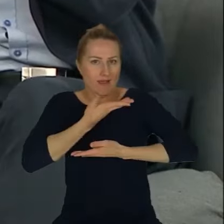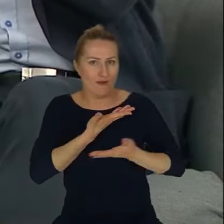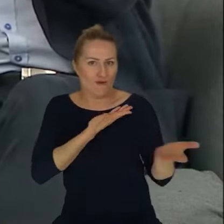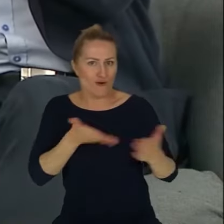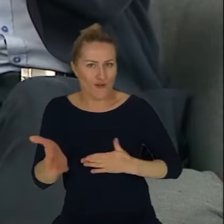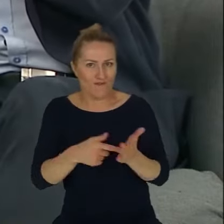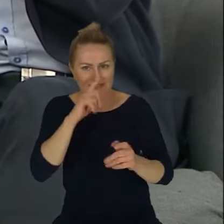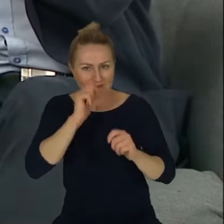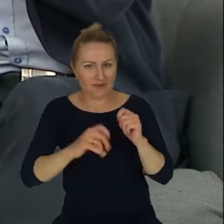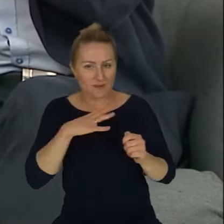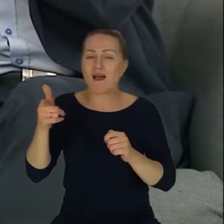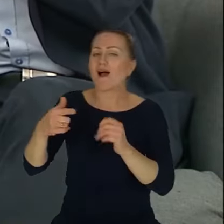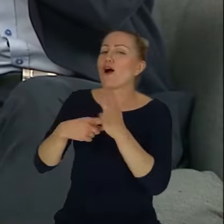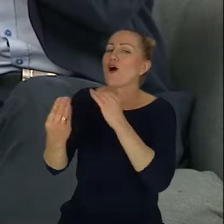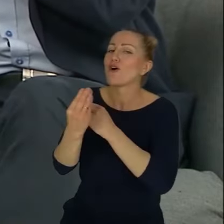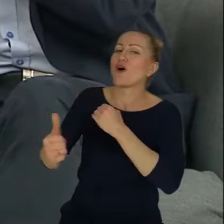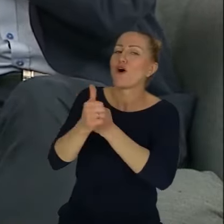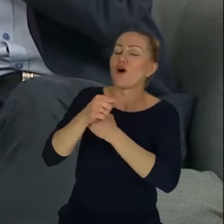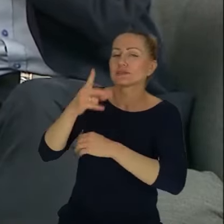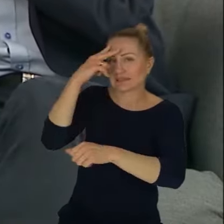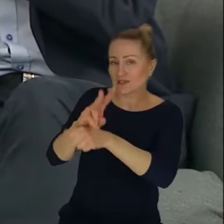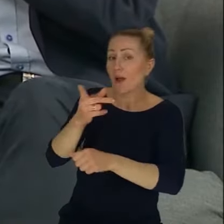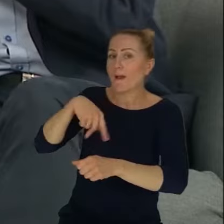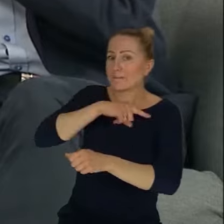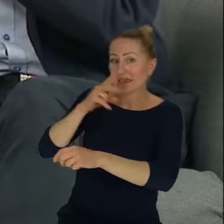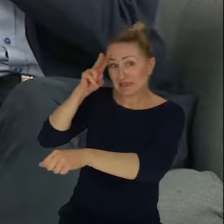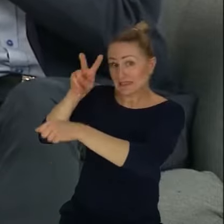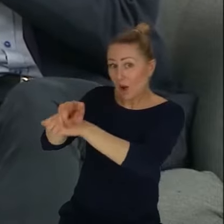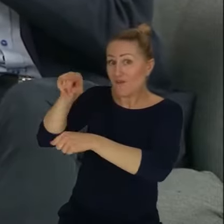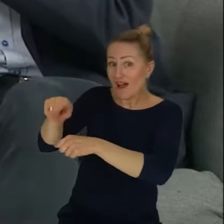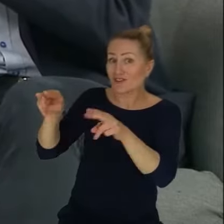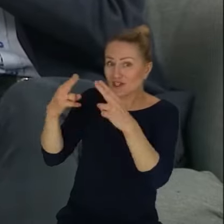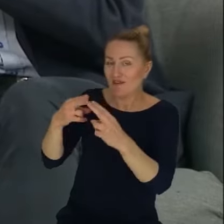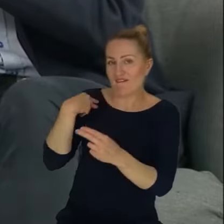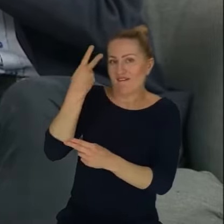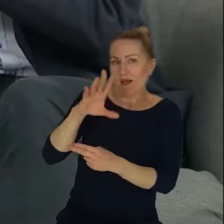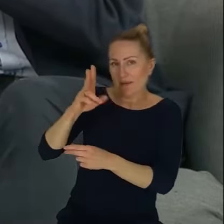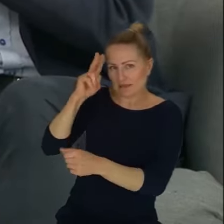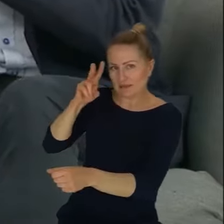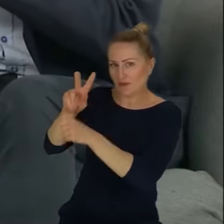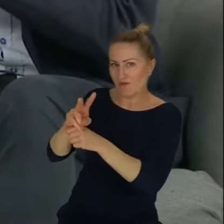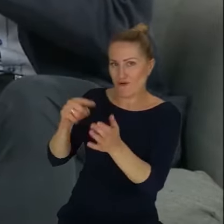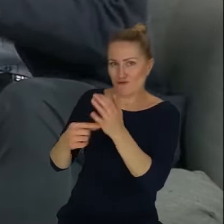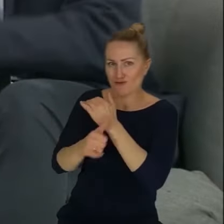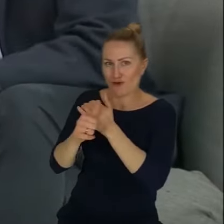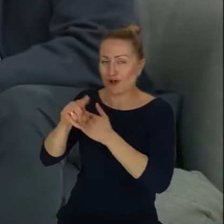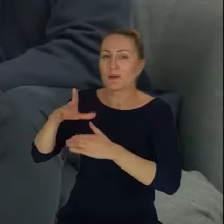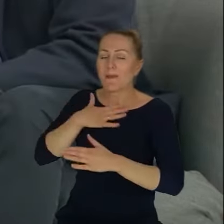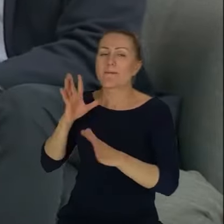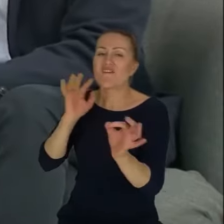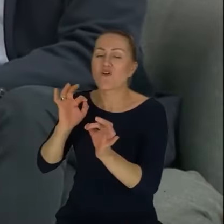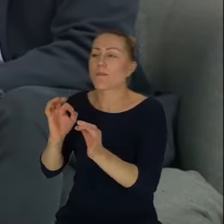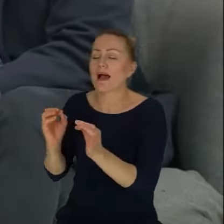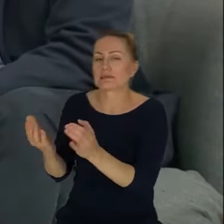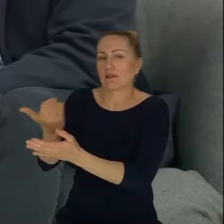zaufaniu, bo my tym dziennikarzem będziemy znowu ufać. Tak mi się wydaje, że jednak będziemy cenili źródła informacji weygodne. To widzimy już dzisiaj, bo